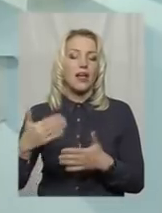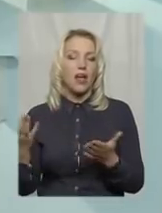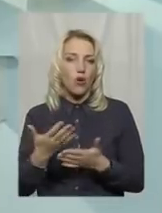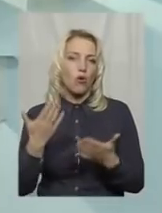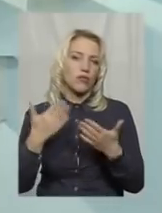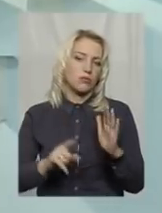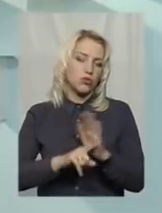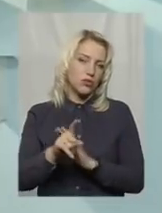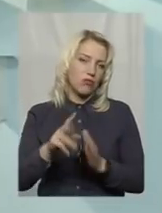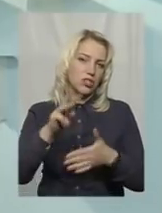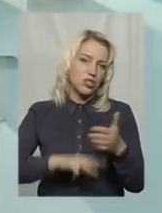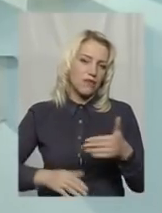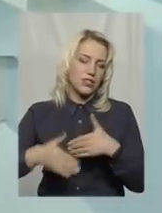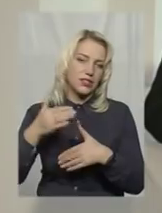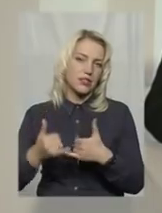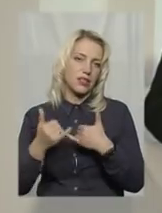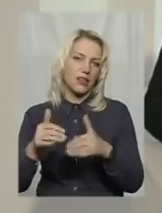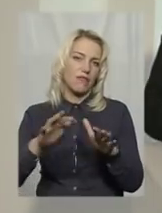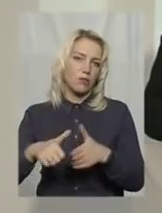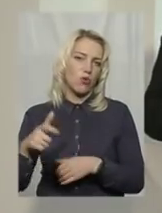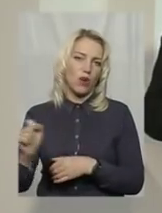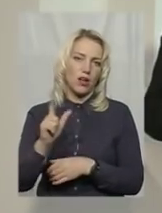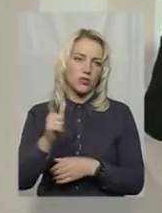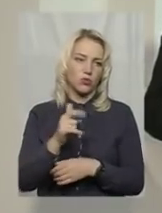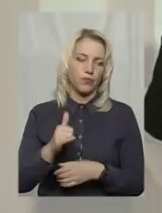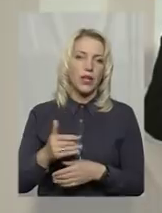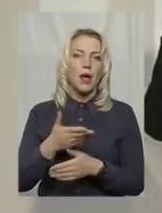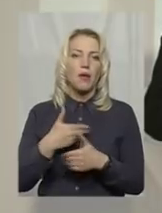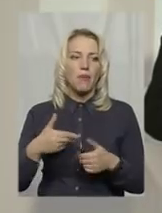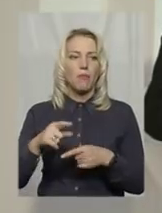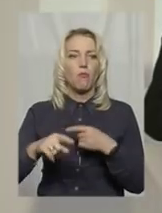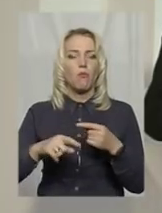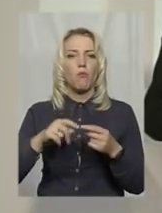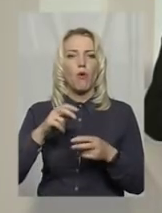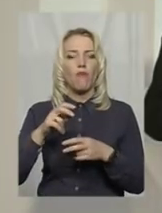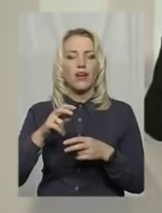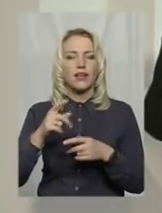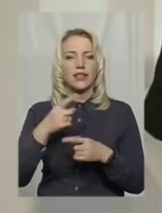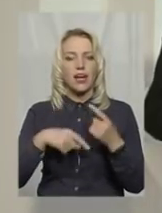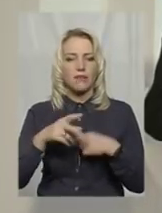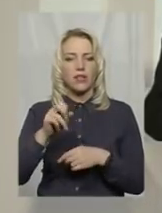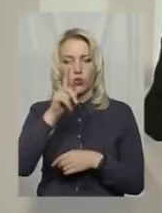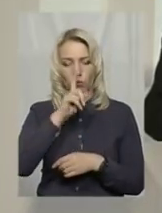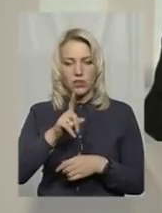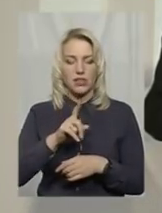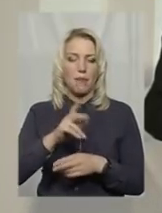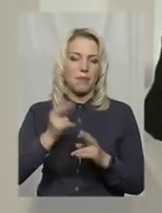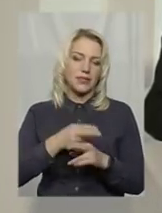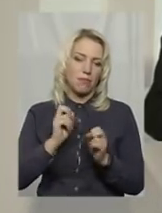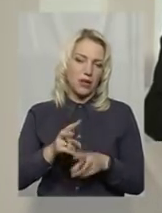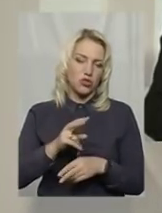відбору газу. Ми повертаємося до місячника безпечного використання газу.